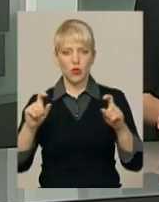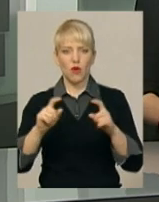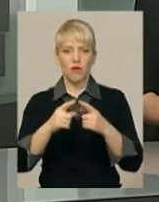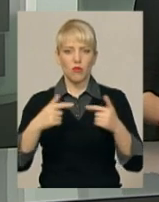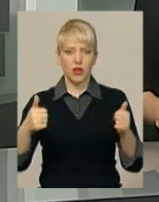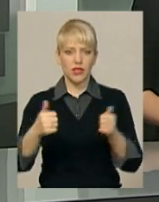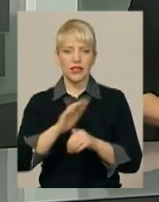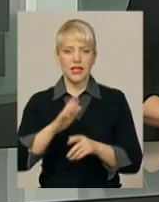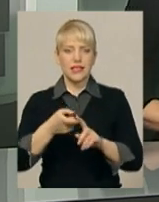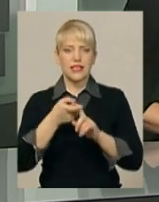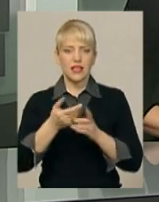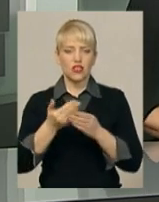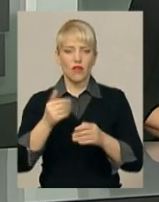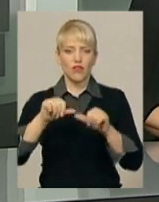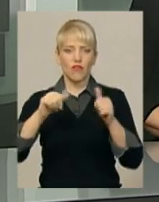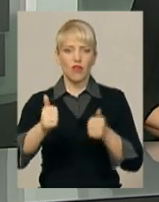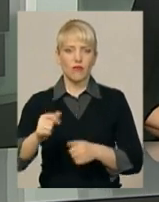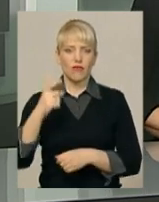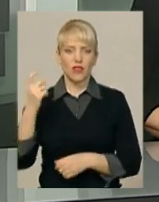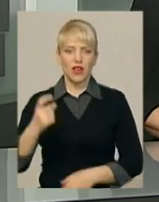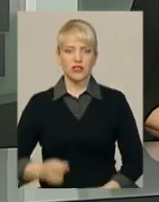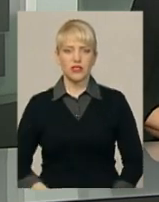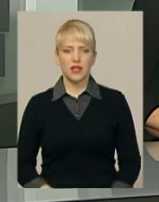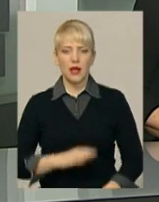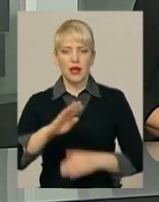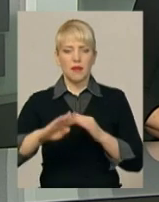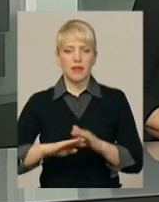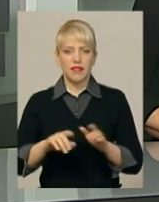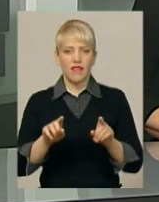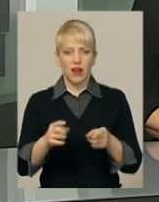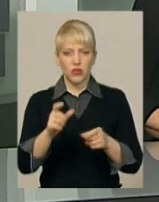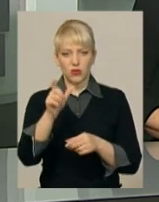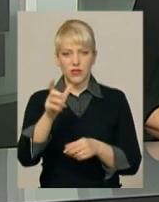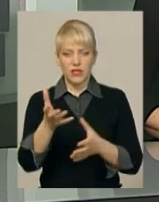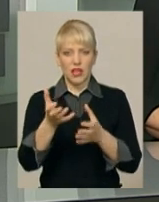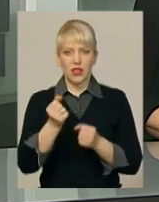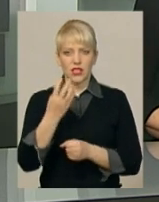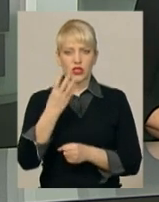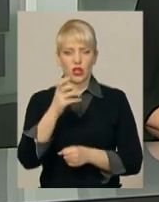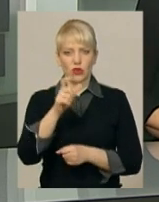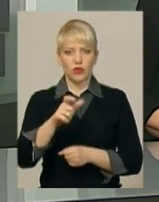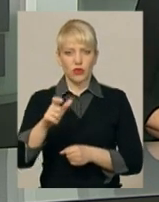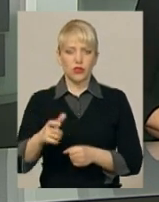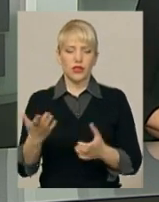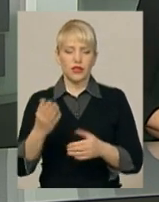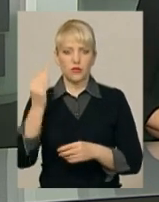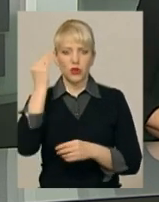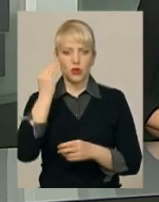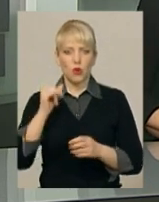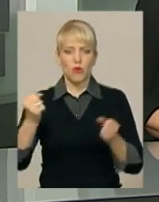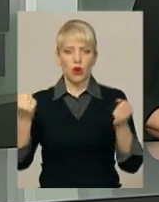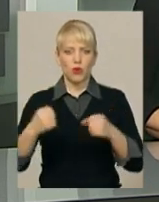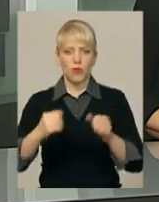власності. Під варту взяли групу з чотирьох осіб, яких підозрюють у пограбуванні помешкань